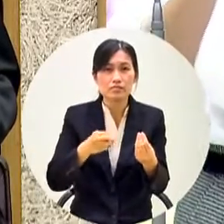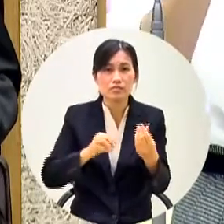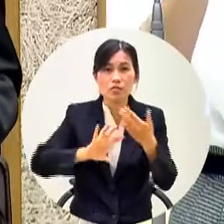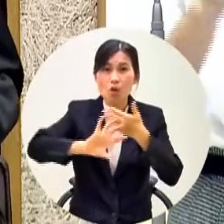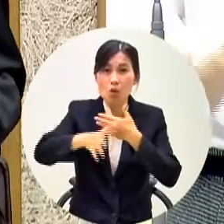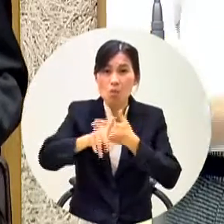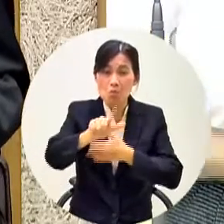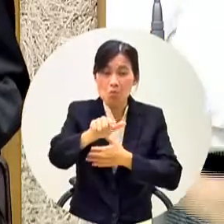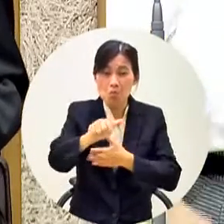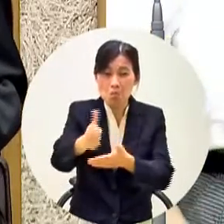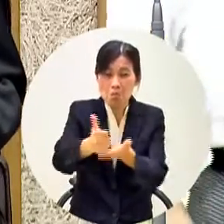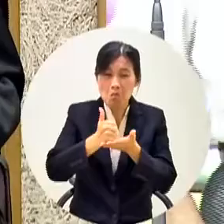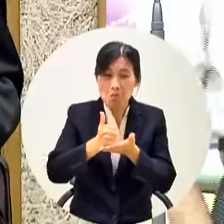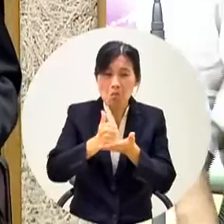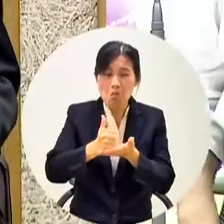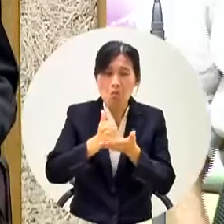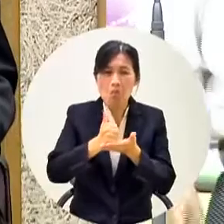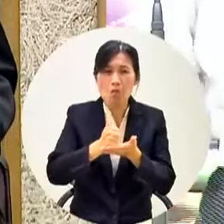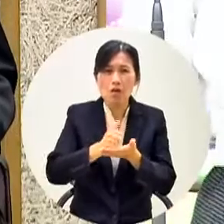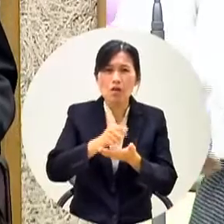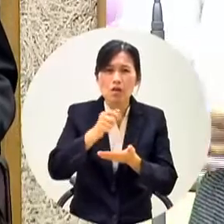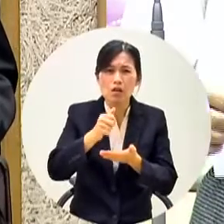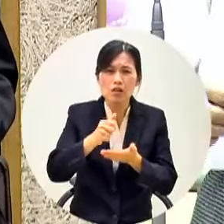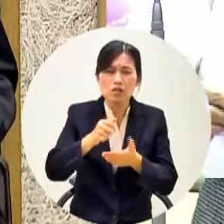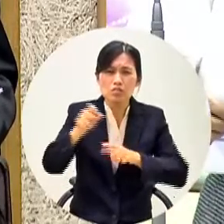師正聘僱計畫2400萬是什麼東西